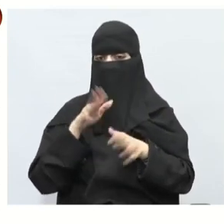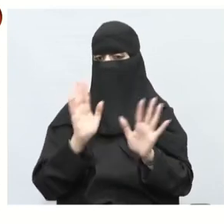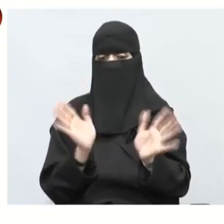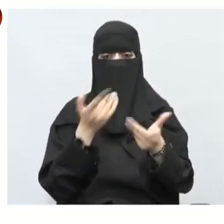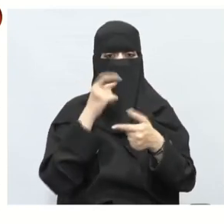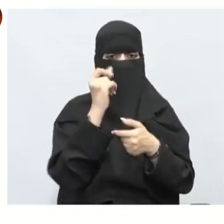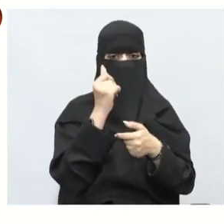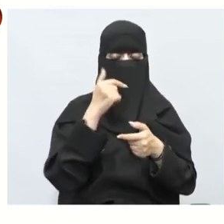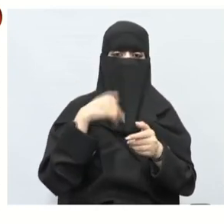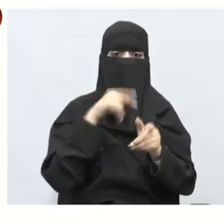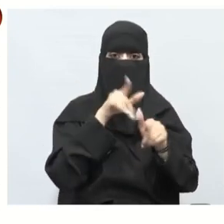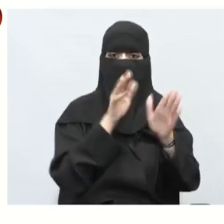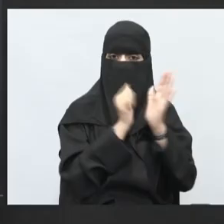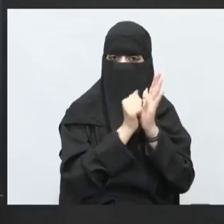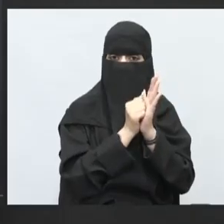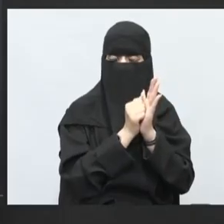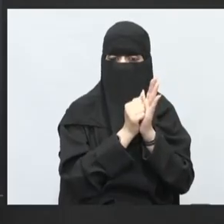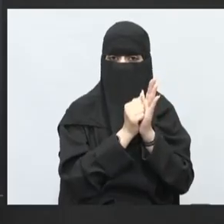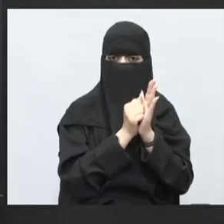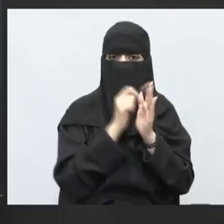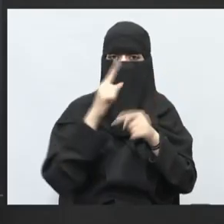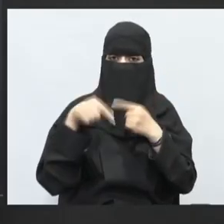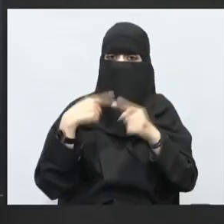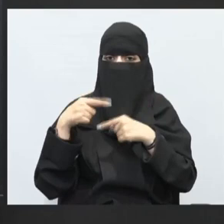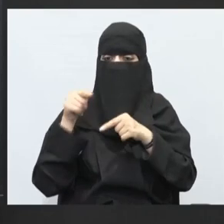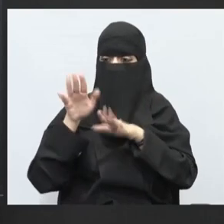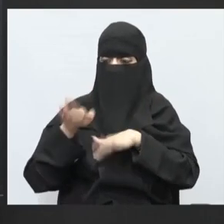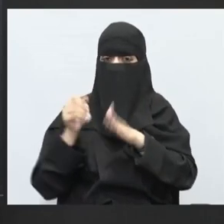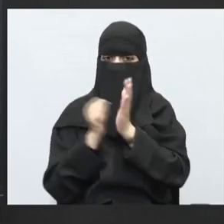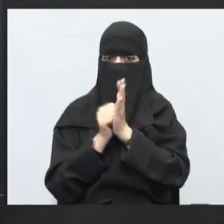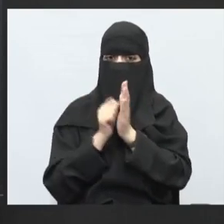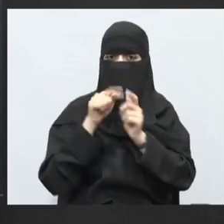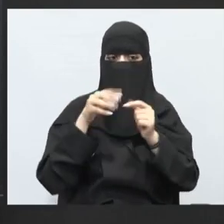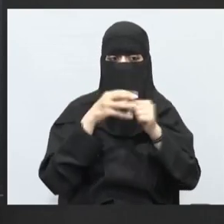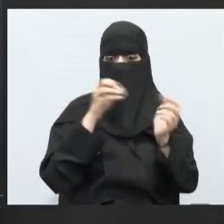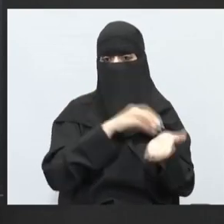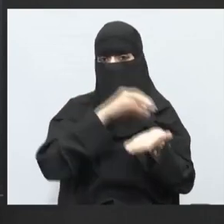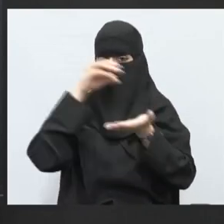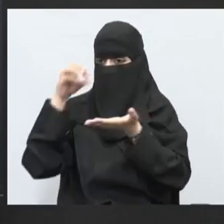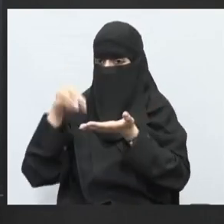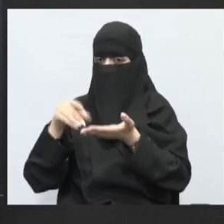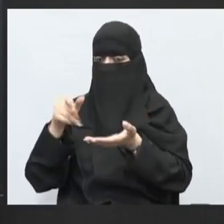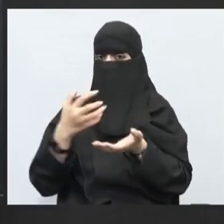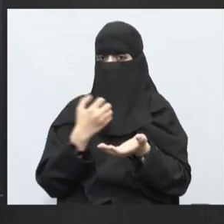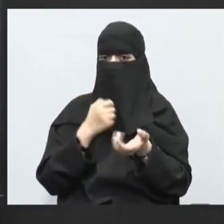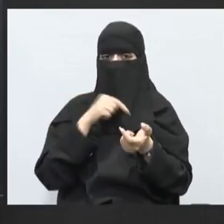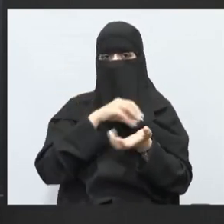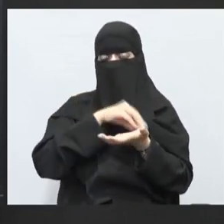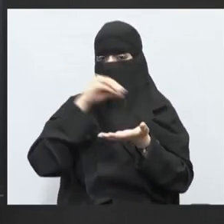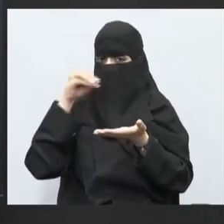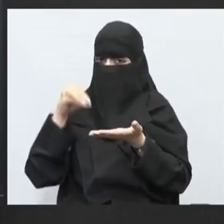مبلغ سواء كان في البيت حتى أنتم برضو في المعتاد لما يكون عندنا في المنزل الشارع بننقلها ومعايا أنا مبلغ بيقول نقلة